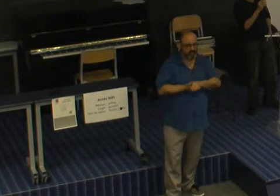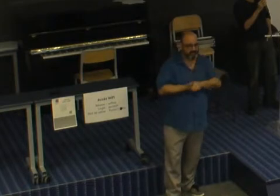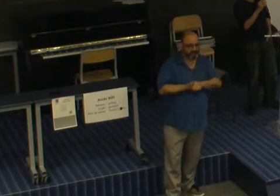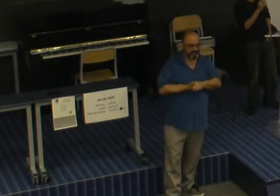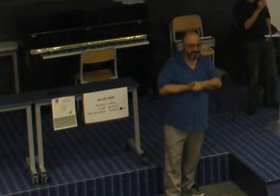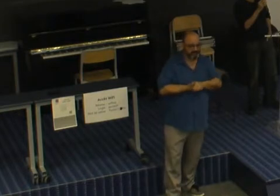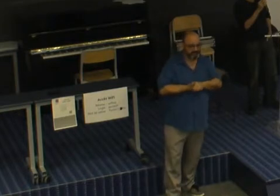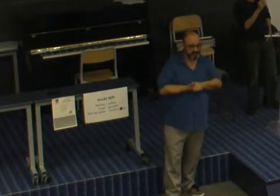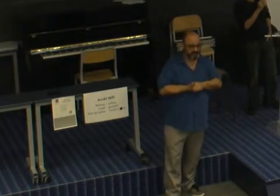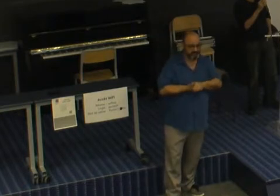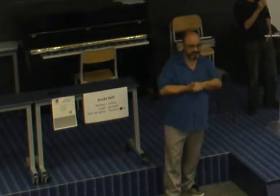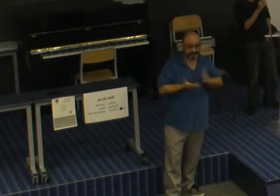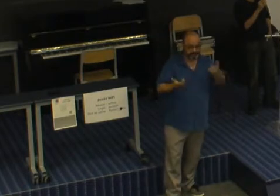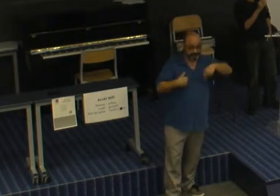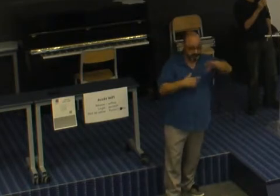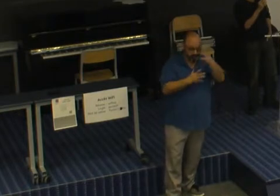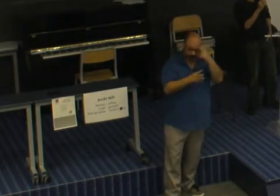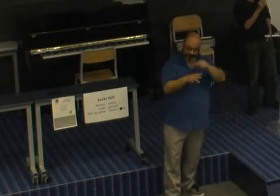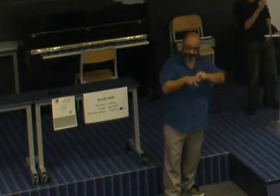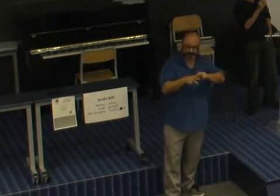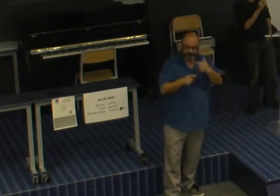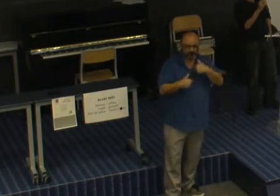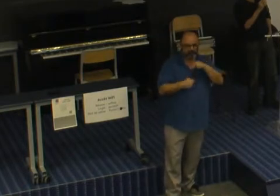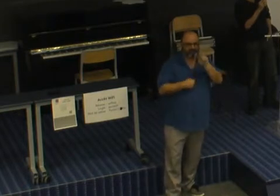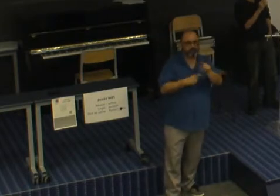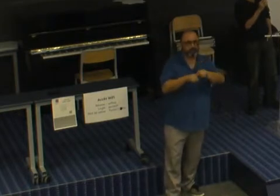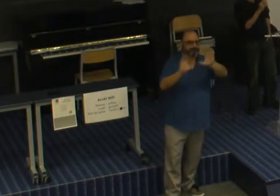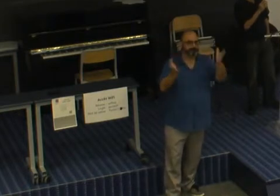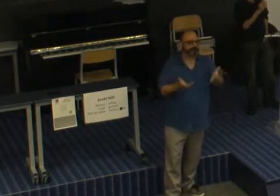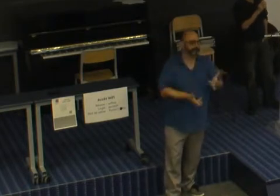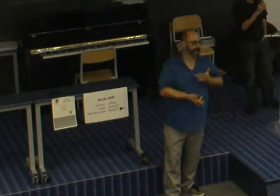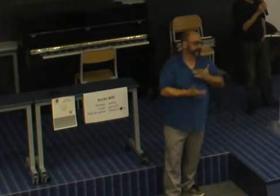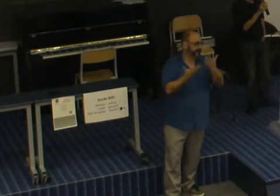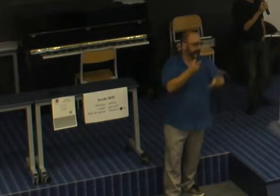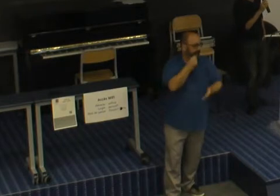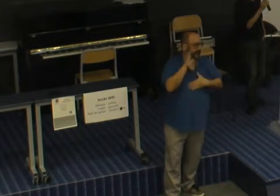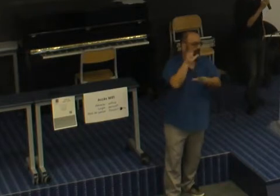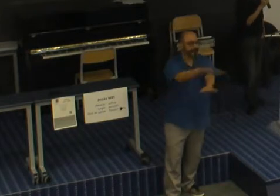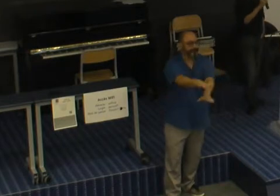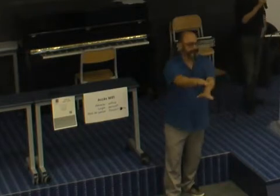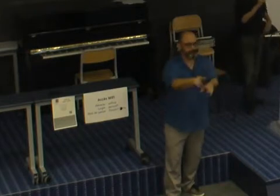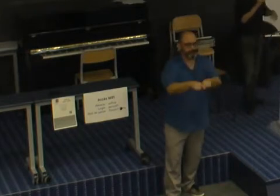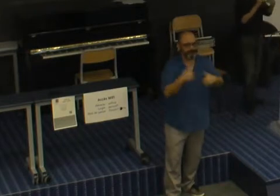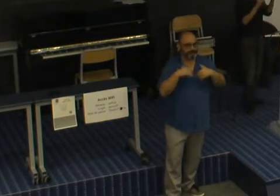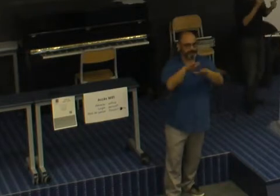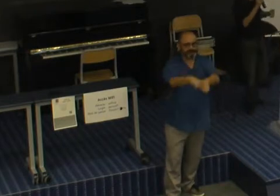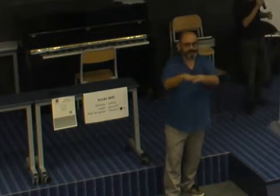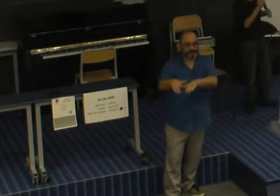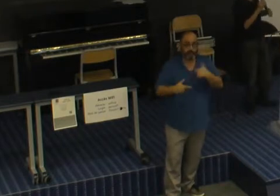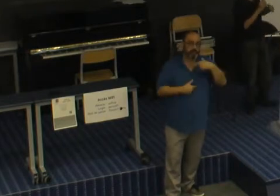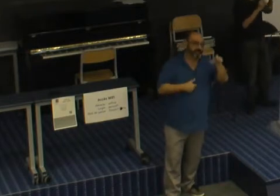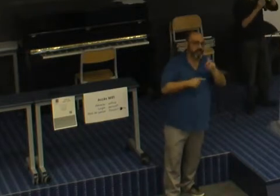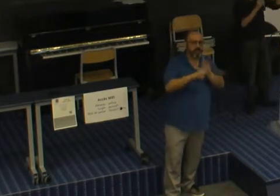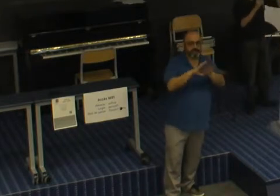on ne se rend pas compte, mais on a une vision assez paternaliste de l'handicap dans notre société. Alors, on va avoir des clichés positifs. Les handicapés, ils sont